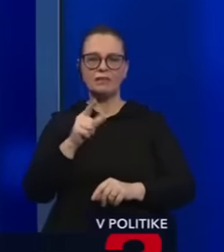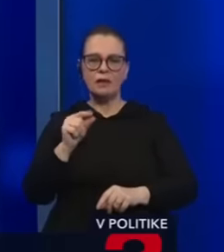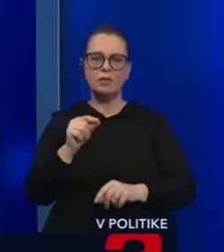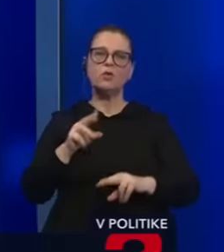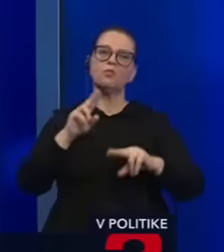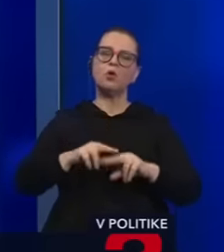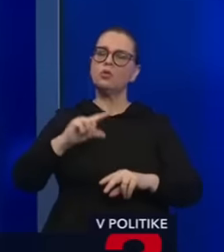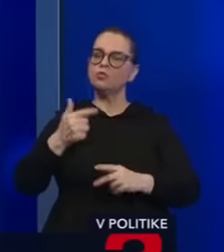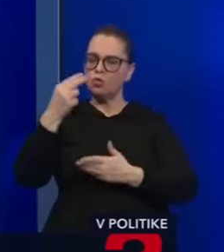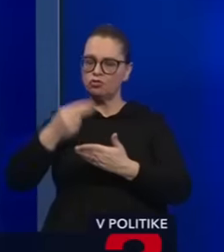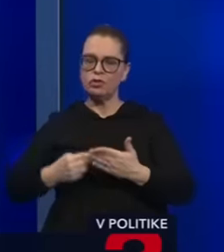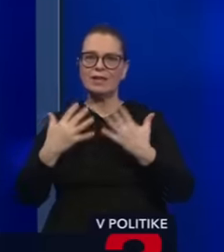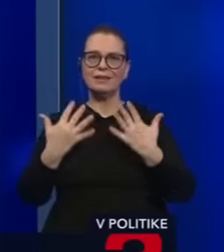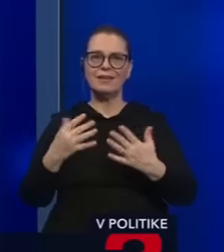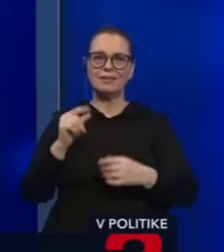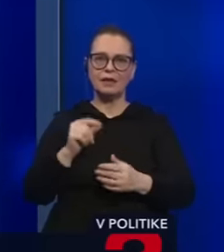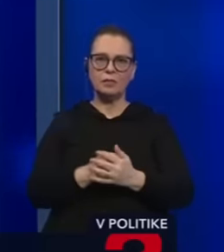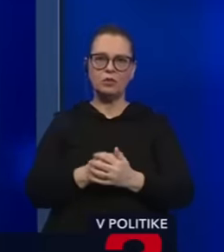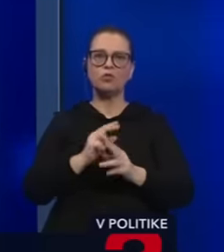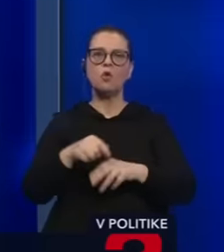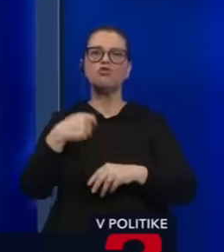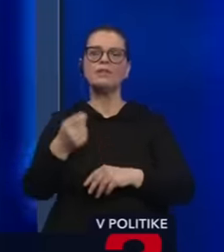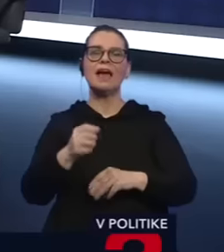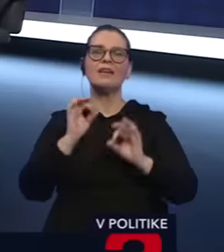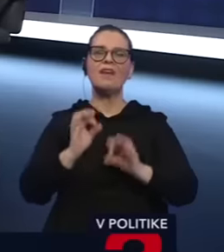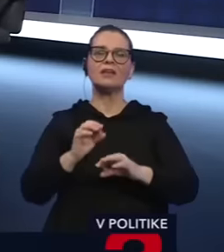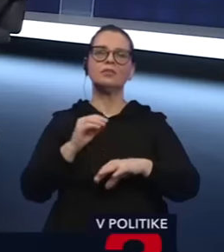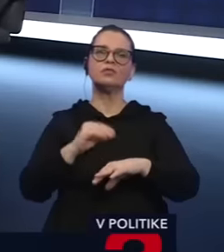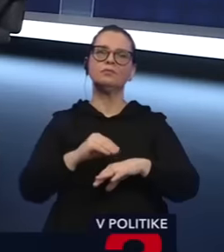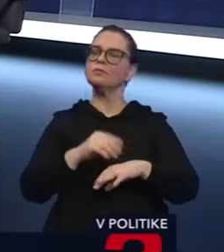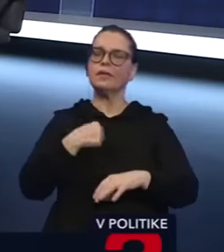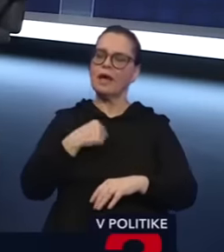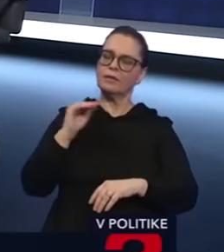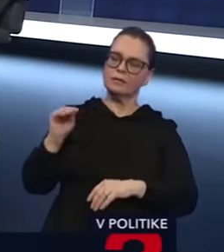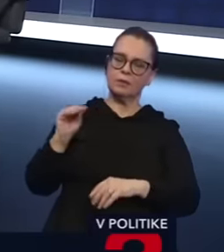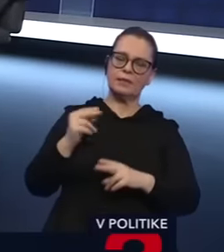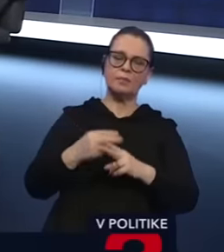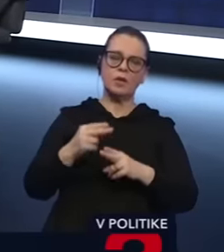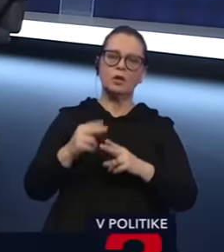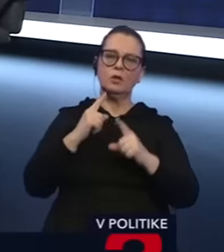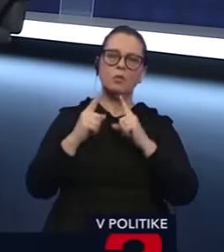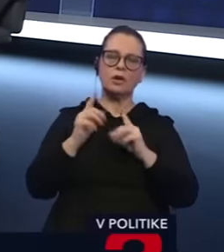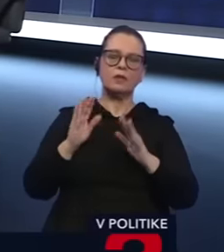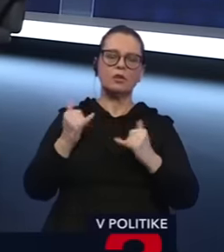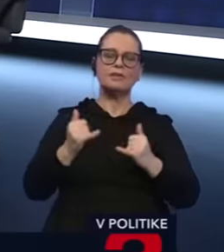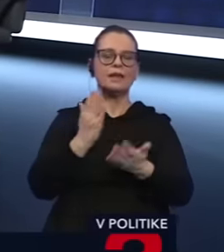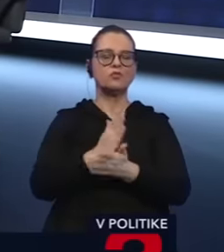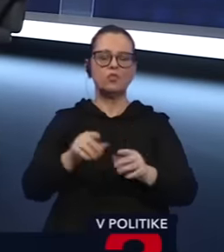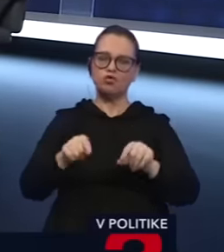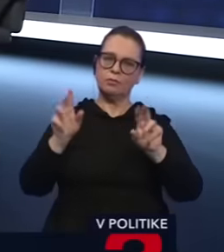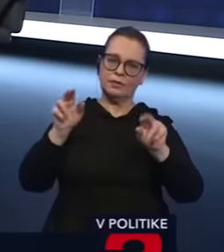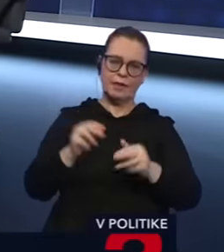vystúpiť v druhom čítaní 10 minút, má možnosť dať faktickú... Ja sa spýtam na rokovací poriadok. Zostaňme ešte, prosím, ukončíme túto tému.